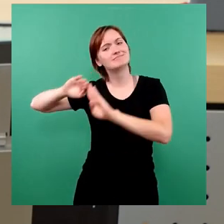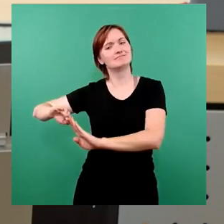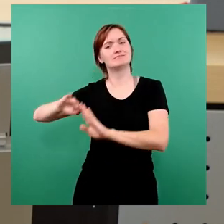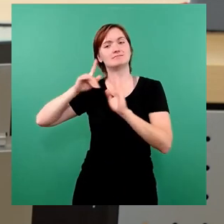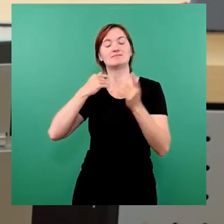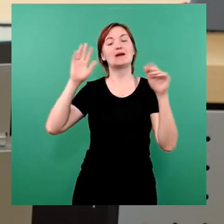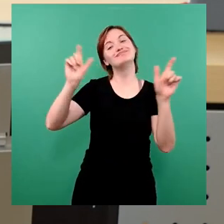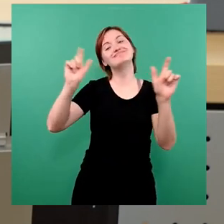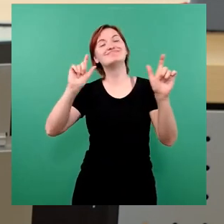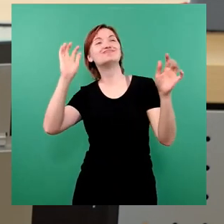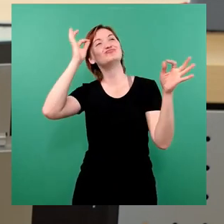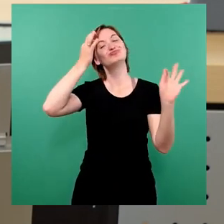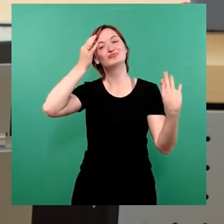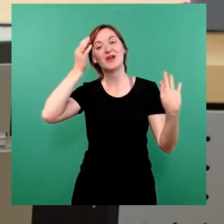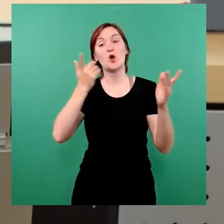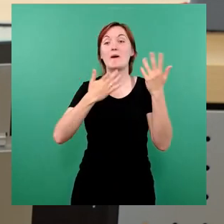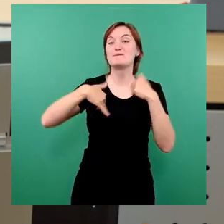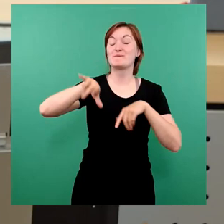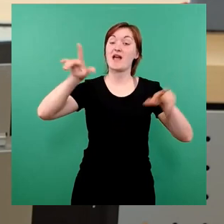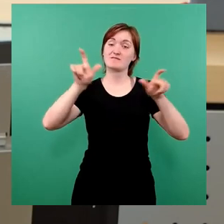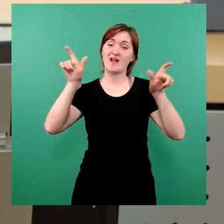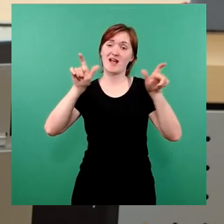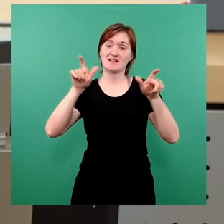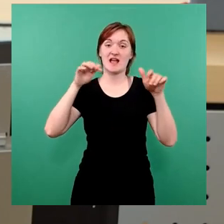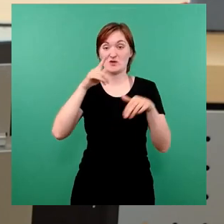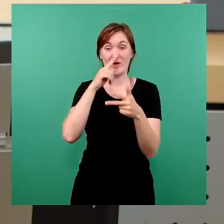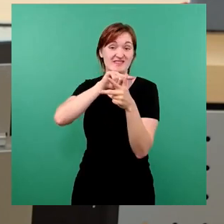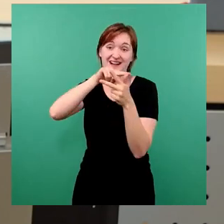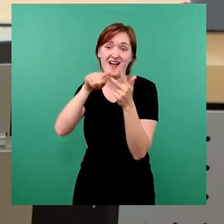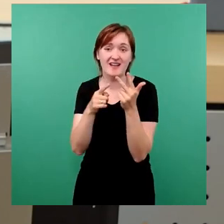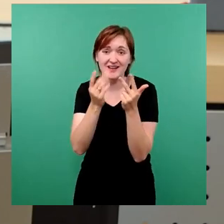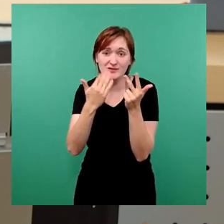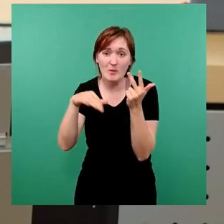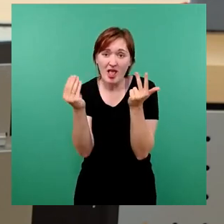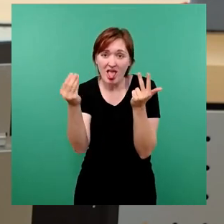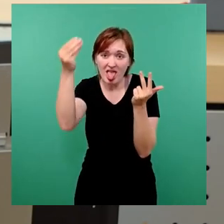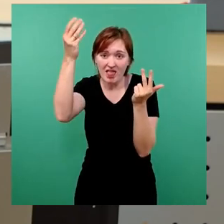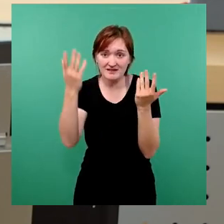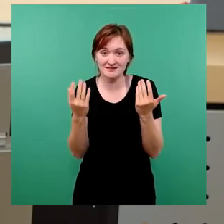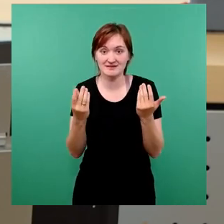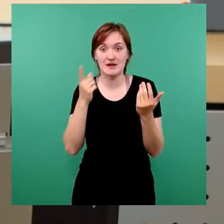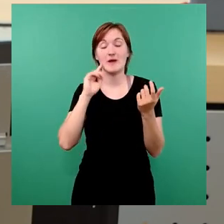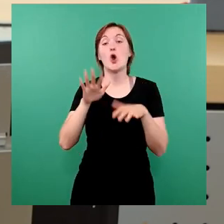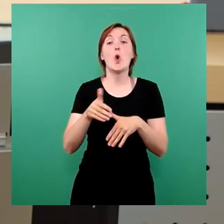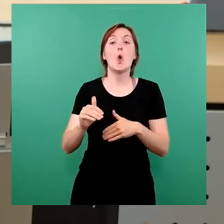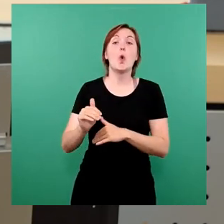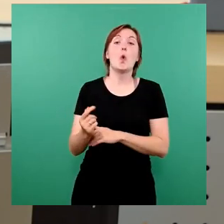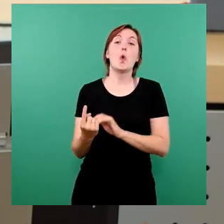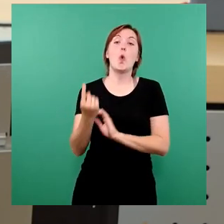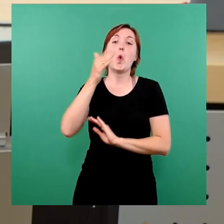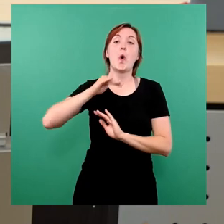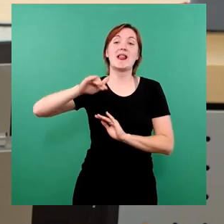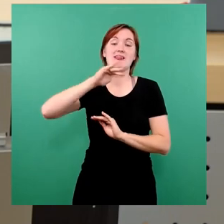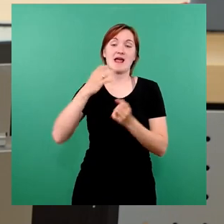von weiteren Festen und nicht nur die drei, die in dieser Aussprache schriftlich fixiert sind. Da haben wir das Hochlandfest in Schönfeld-Weißig,